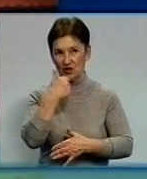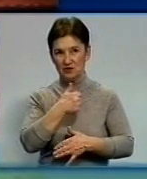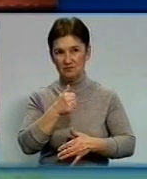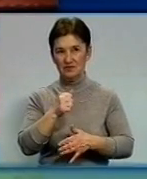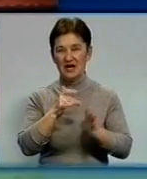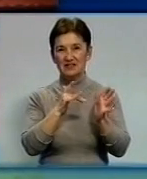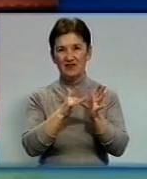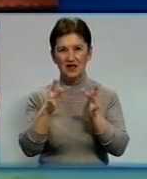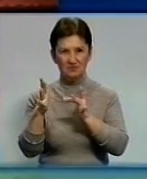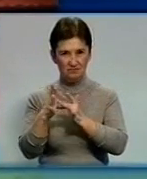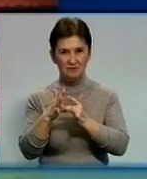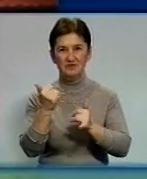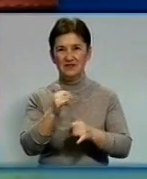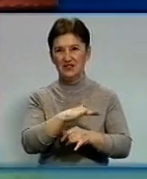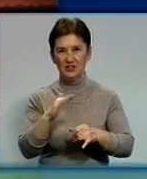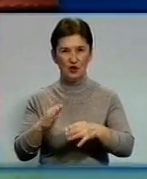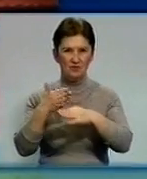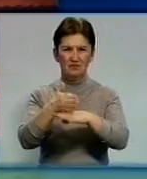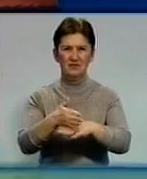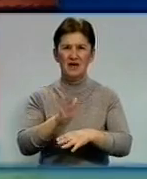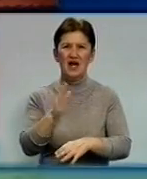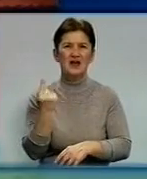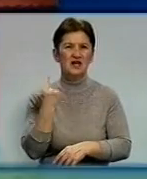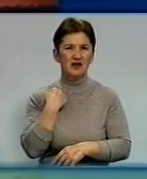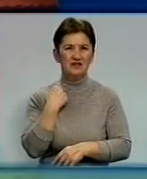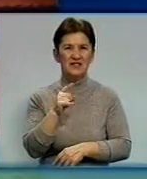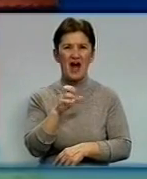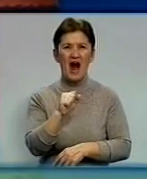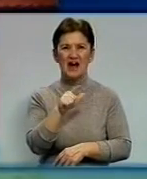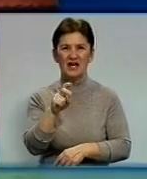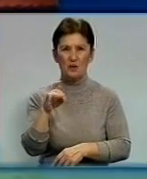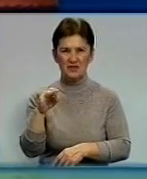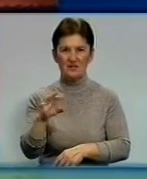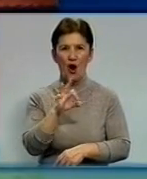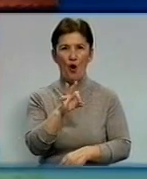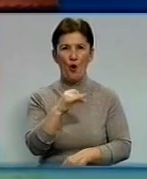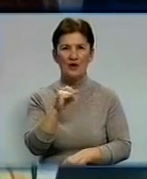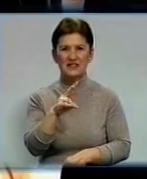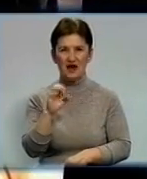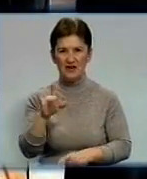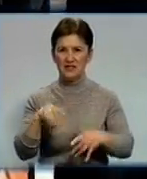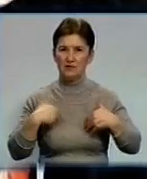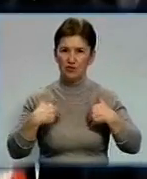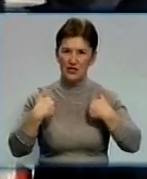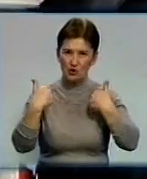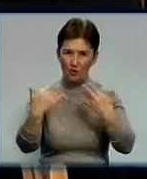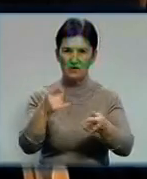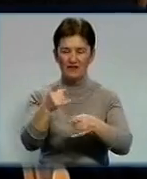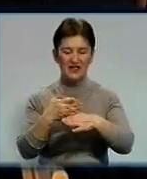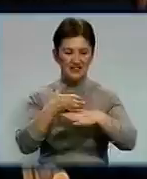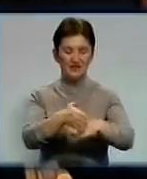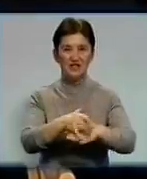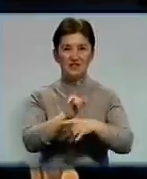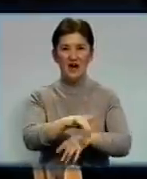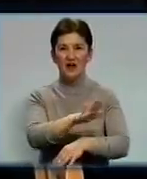Різдвом Христовим кірвоградських дітей привітав архіепископ Кірвоградський та Новомиргородський Іоасаф. З поздоровленнями та гостинцями він завітав до